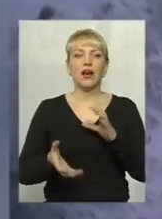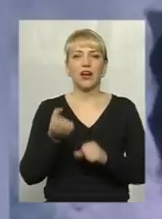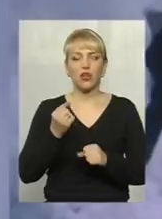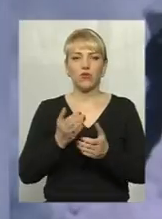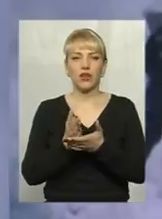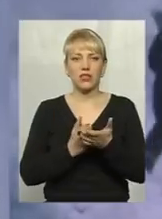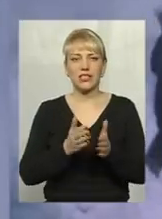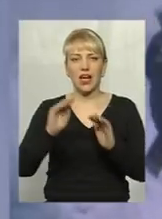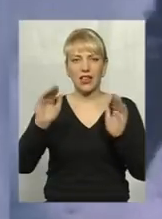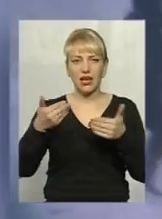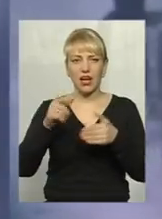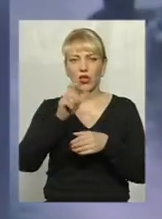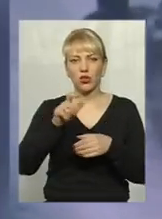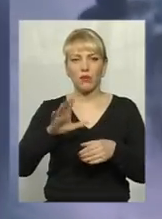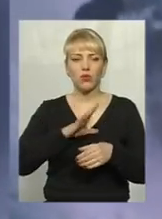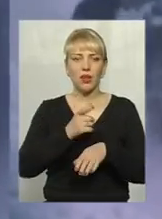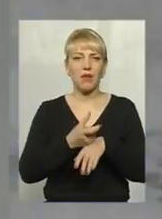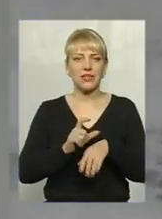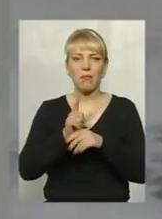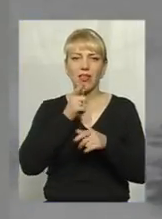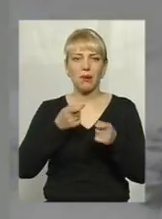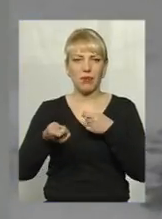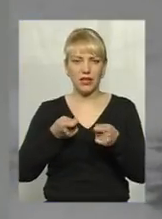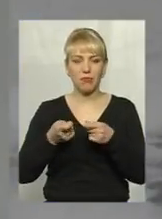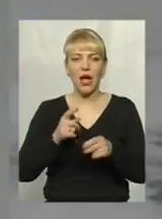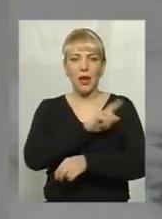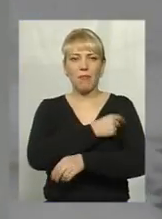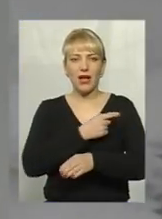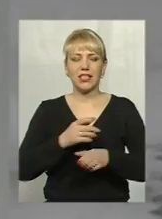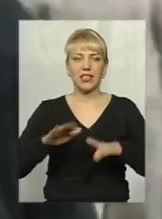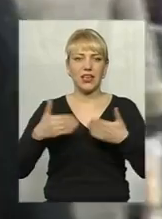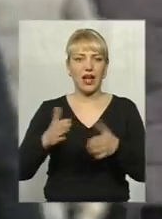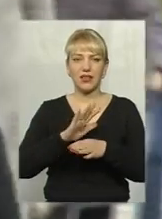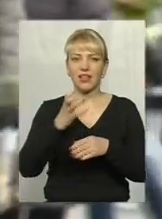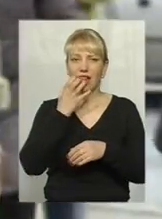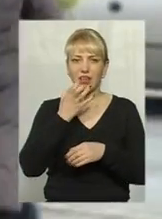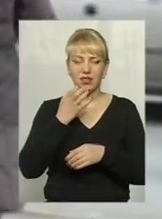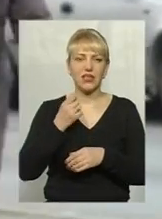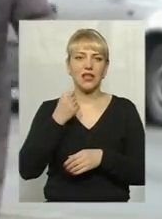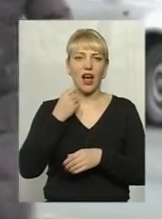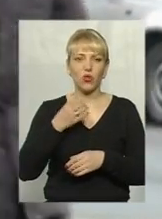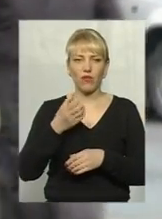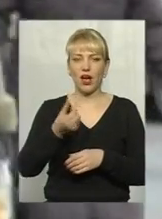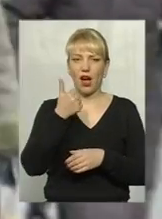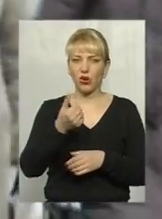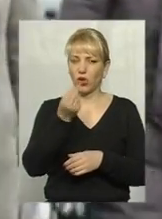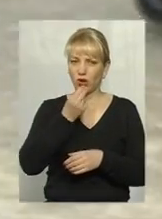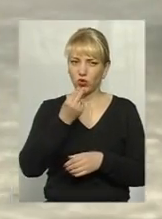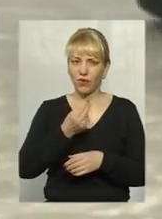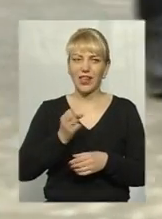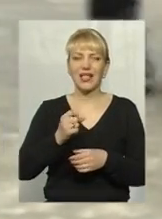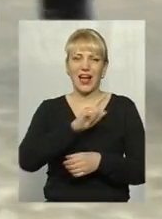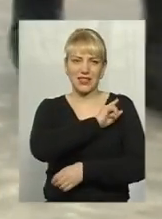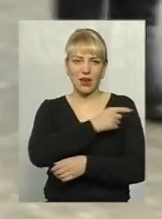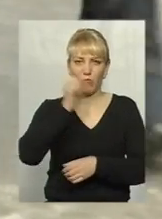закликають жителів області бути максимально пильними. Медики ж радять подолянам не грітися алкоголем, добре харчуватися, а дрізкучі